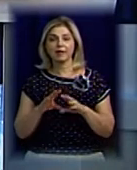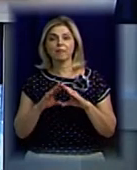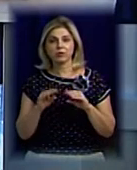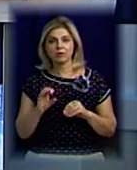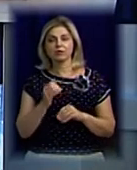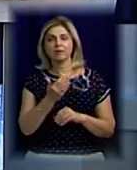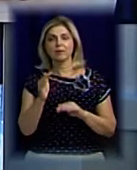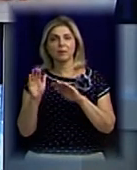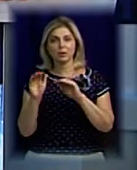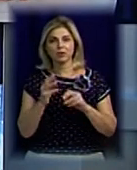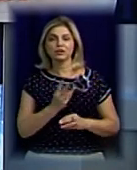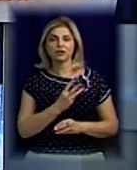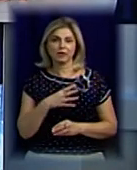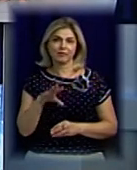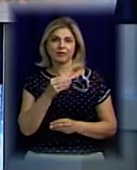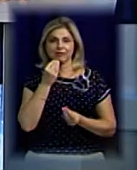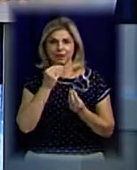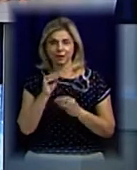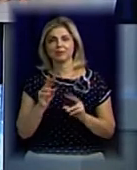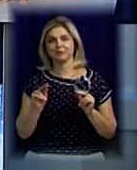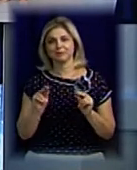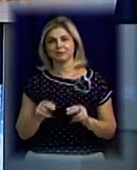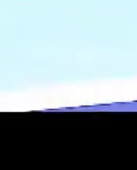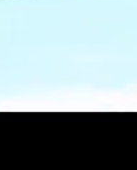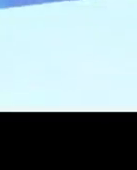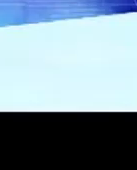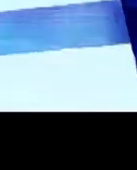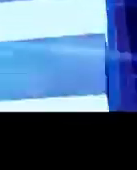я з вами прощаюся, бажаю всього найкращого, хай щастить!